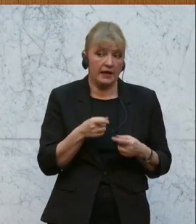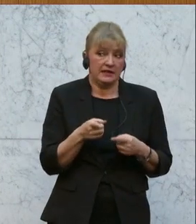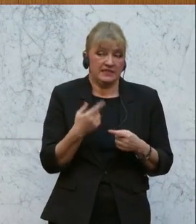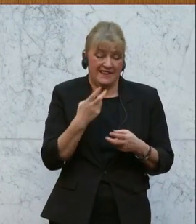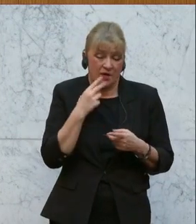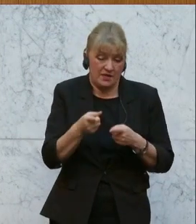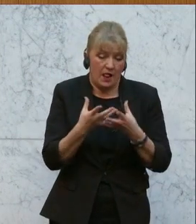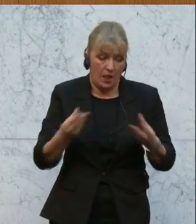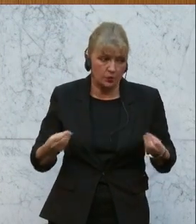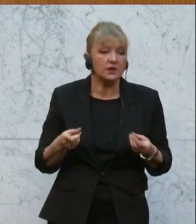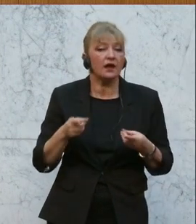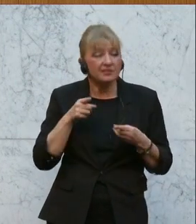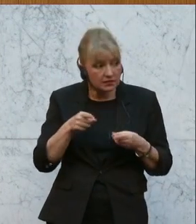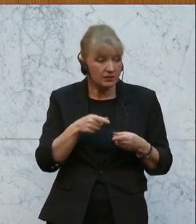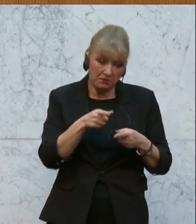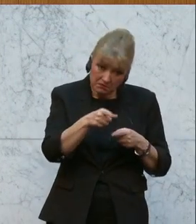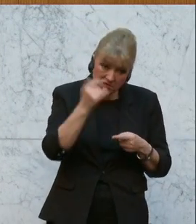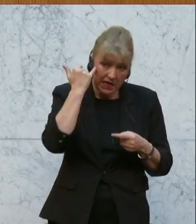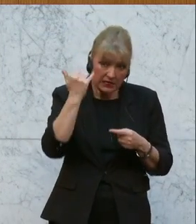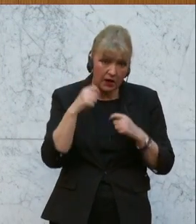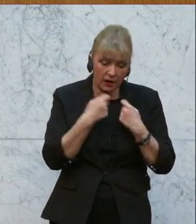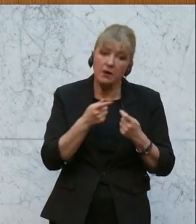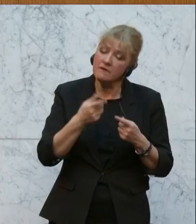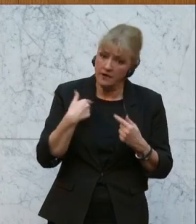auch ein Stück weit gelungen. Herzlichen Dank dafür.